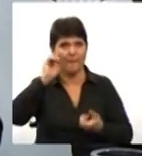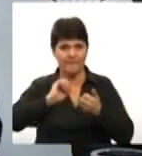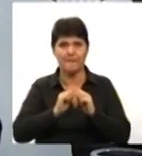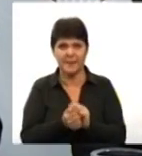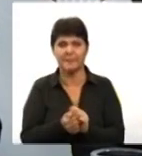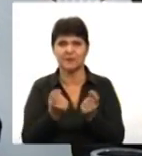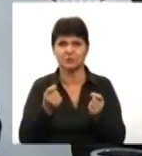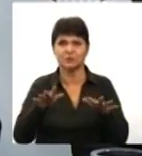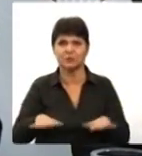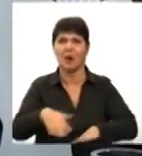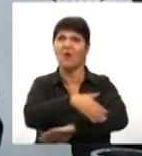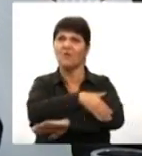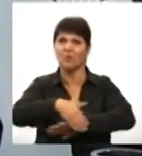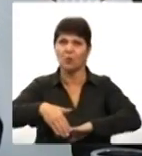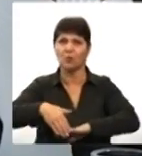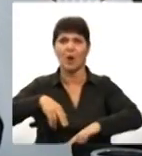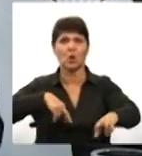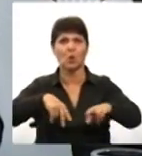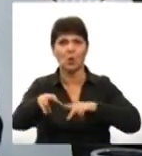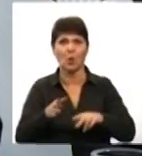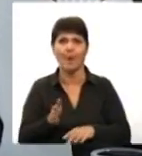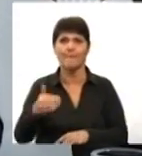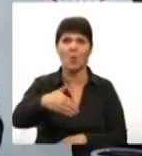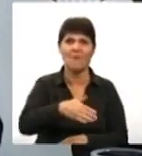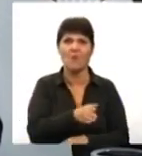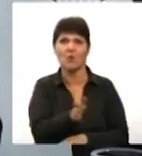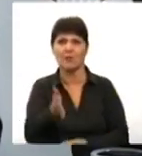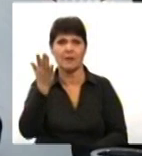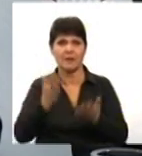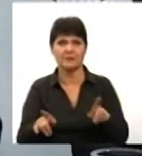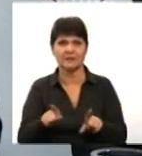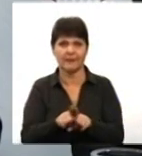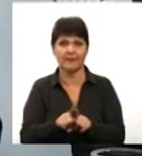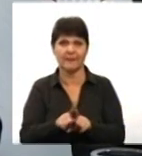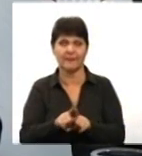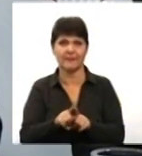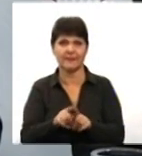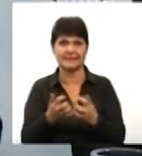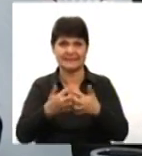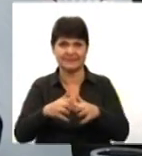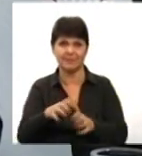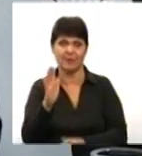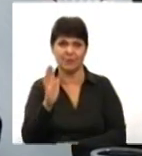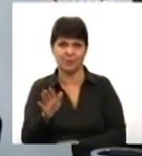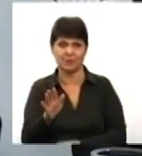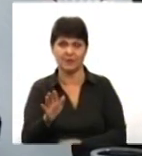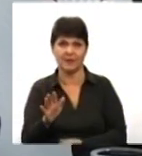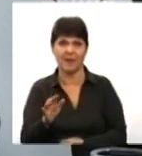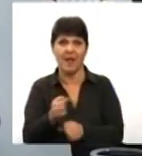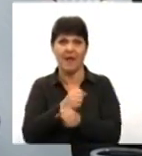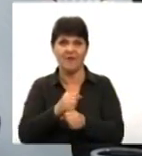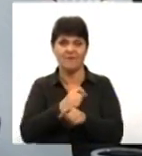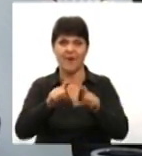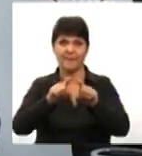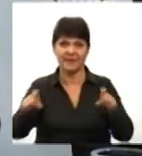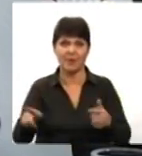вулиці, дороги, повороти. Якщо такий пристрій буде, наприклад, над входом в аптеку або в супермаркет,